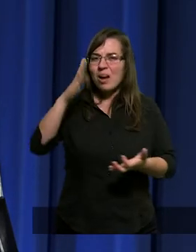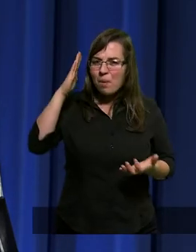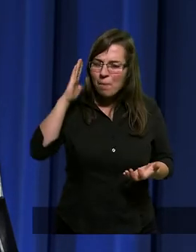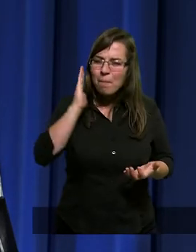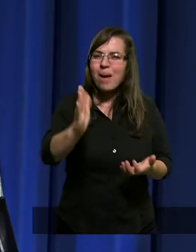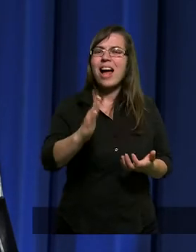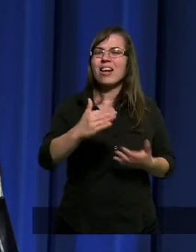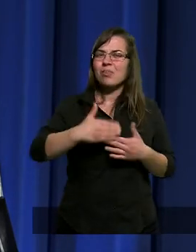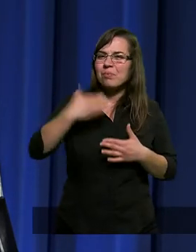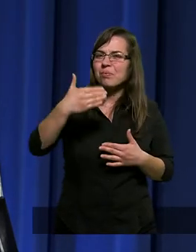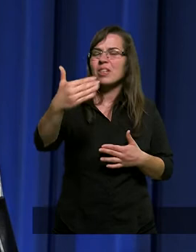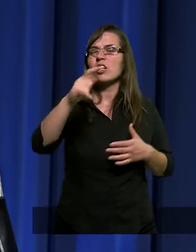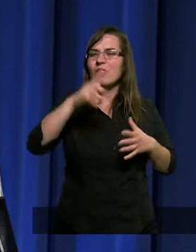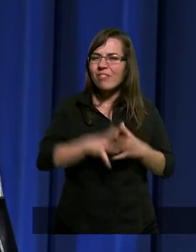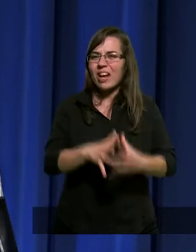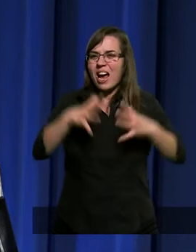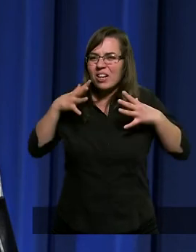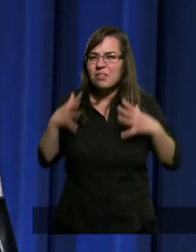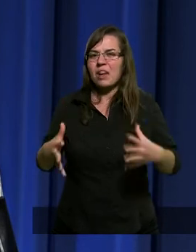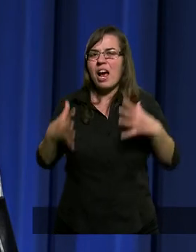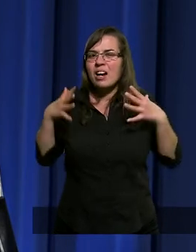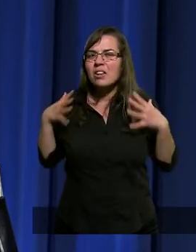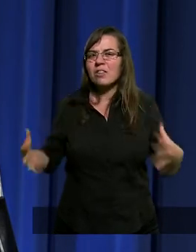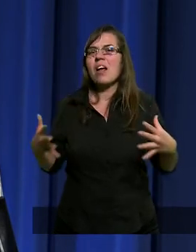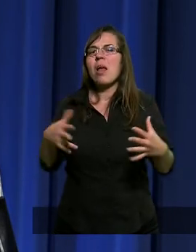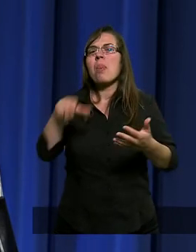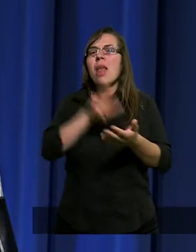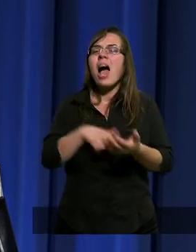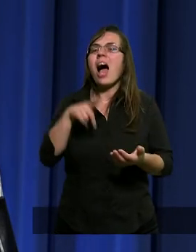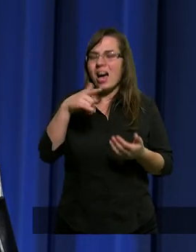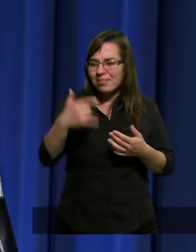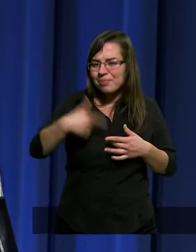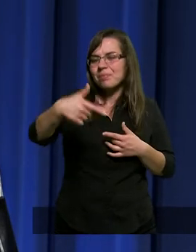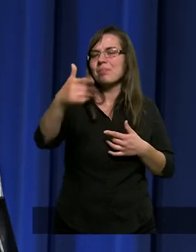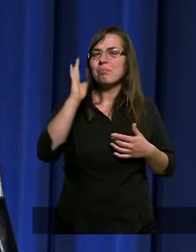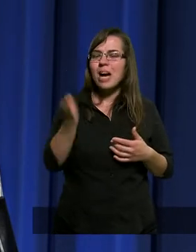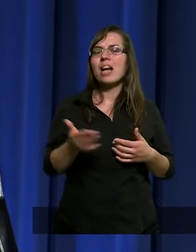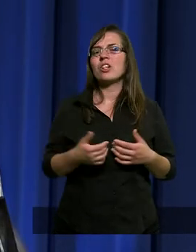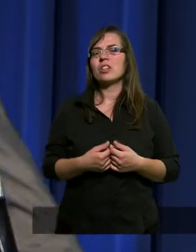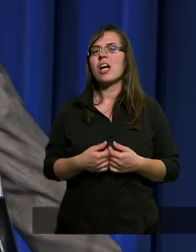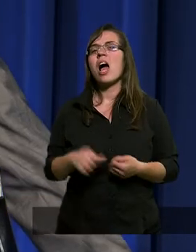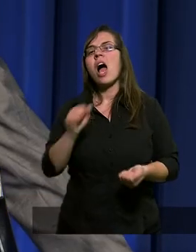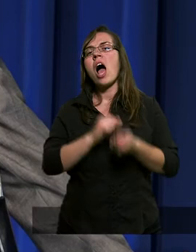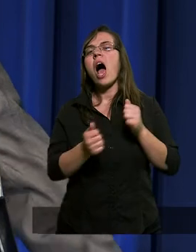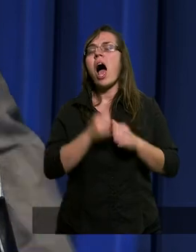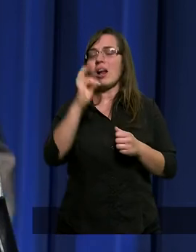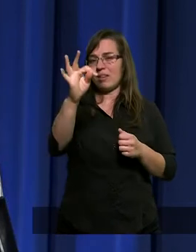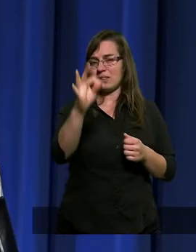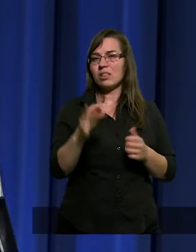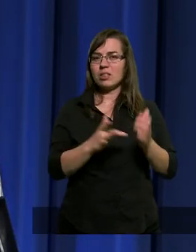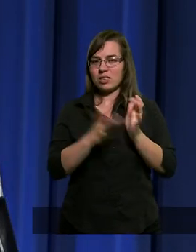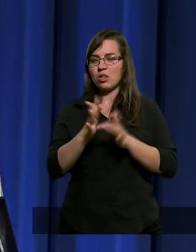potęgowane i będą coraz większe i na wieki będą istnieć, albo twoja